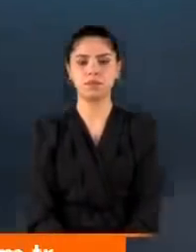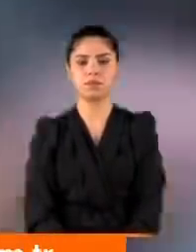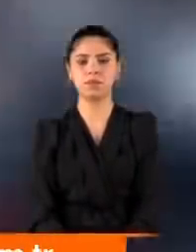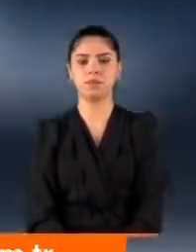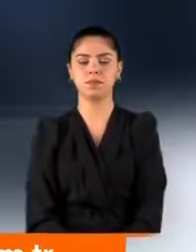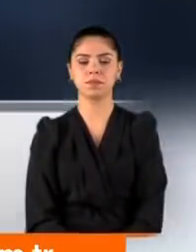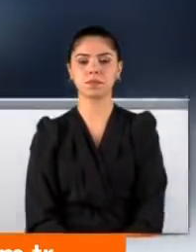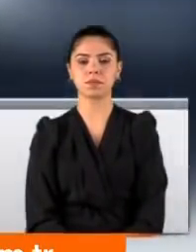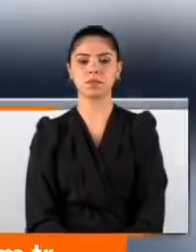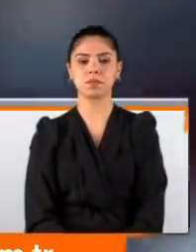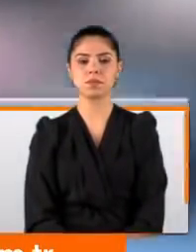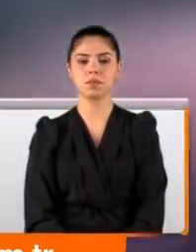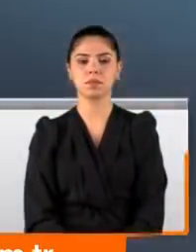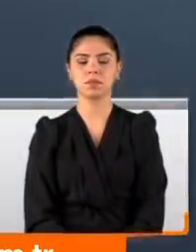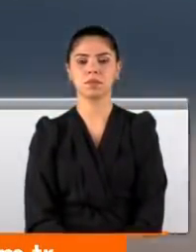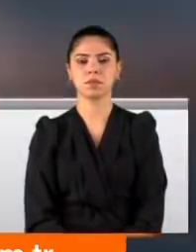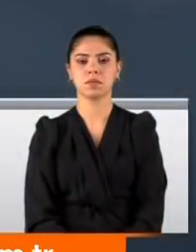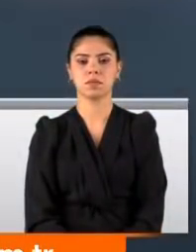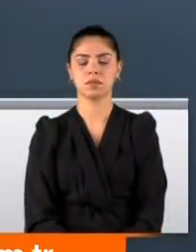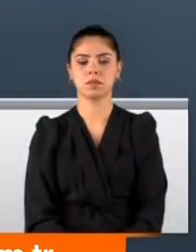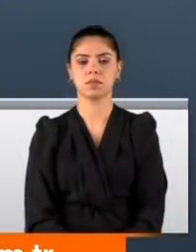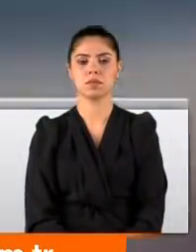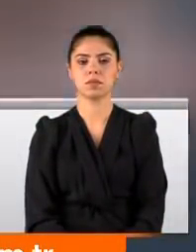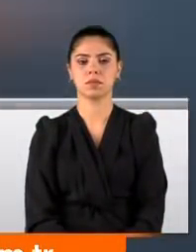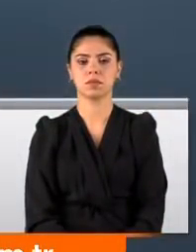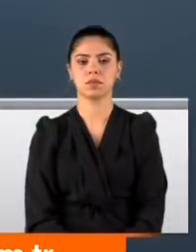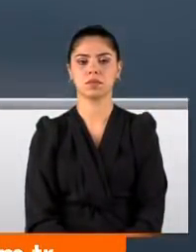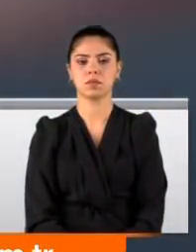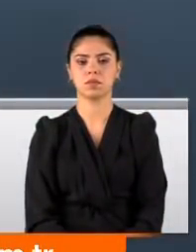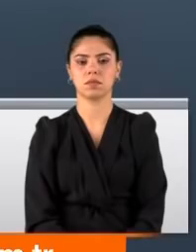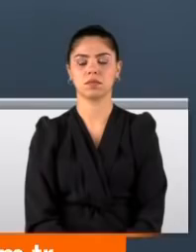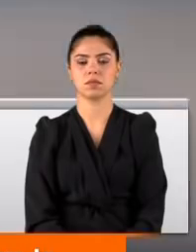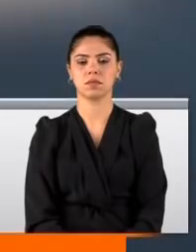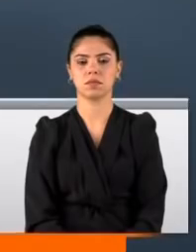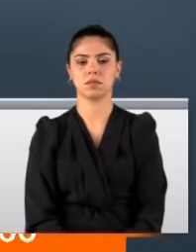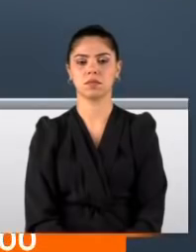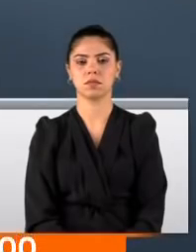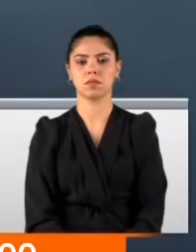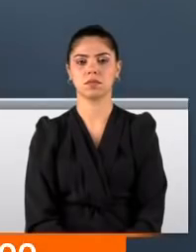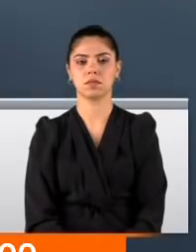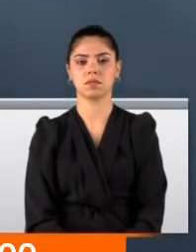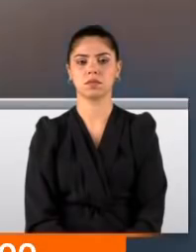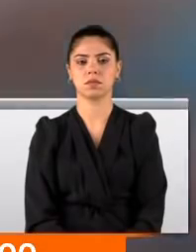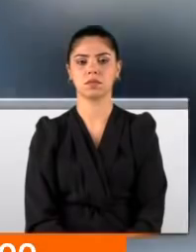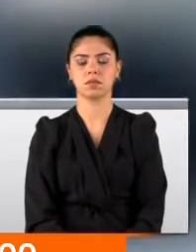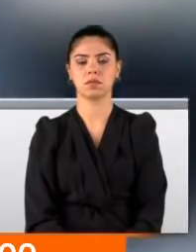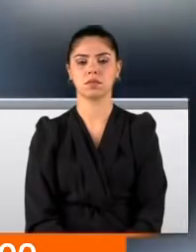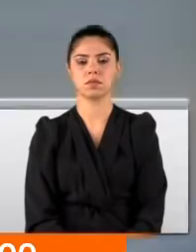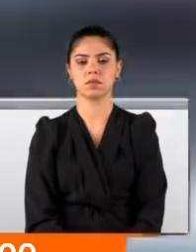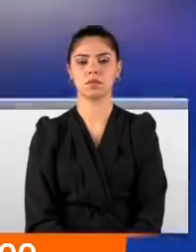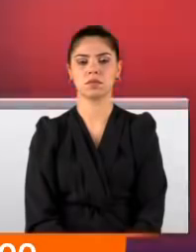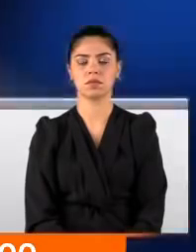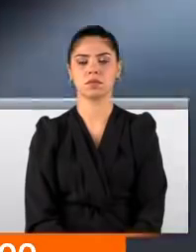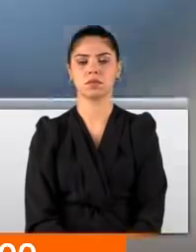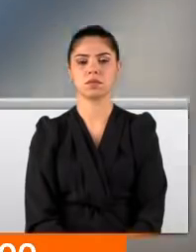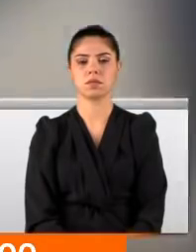Kimsenin burada sağlığını tehdit edemezsiniz. Yok biz tehdit etmiyoruz. Önemli değil, maske takmanız gerekiyor. Hayır gerekmiyor. Biz